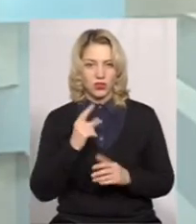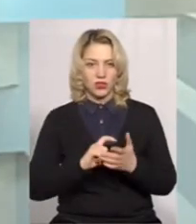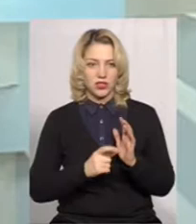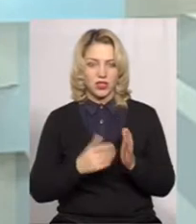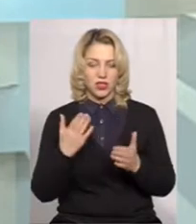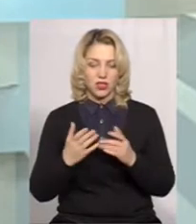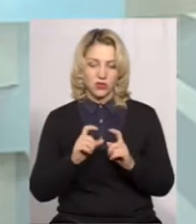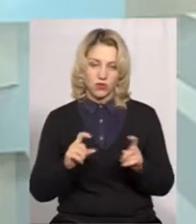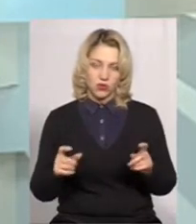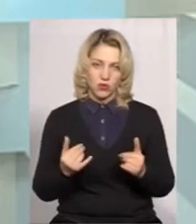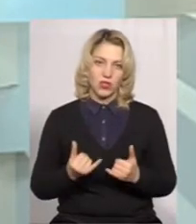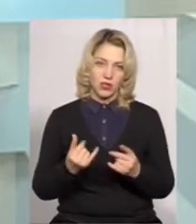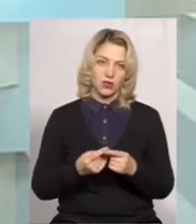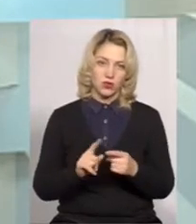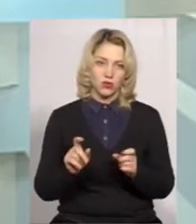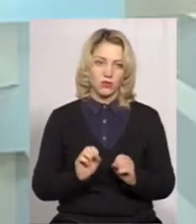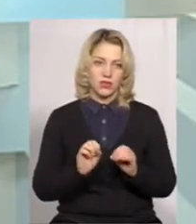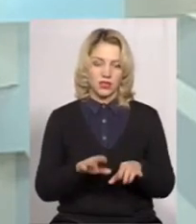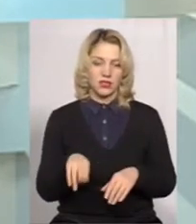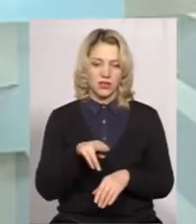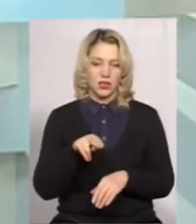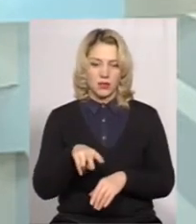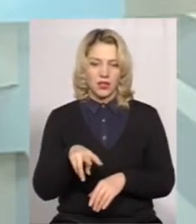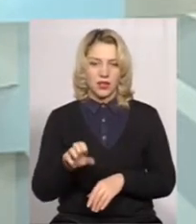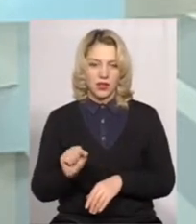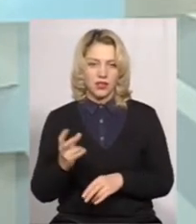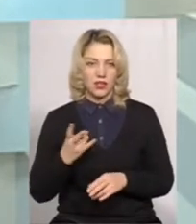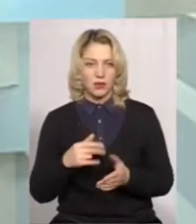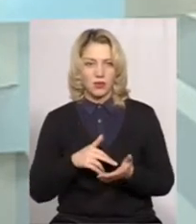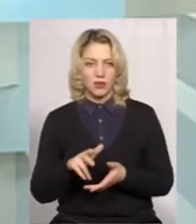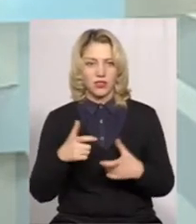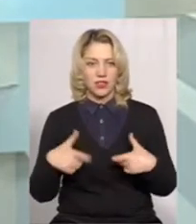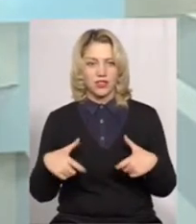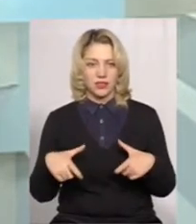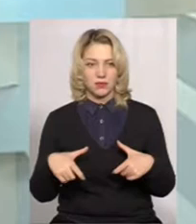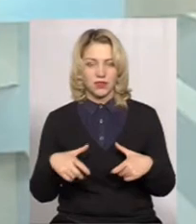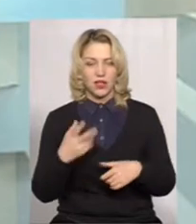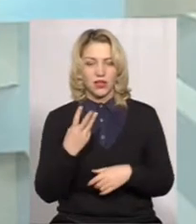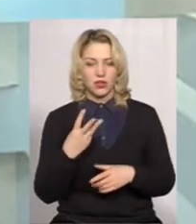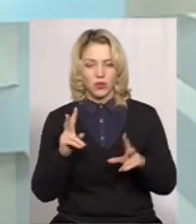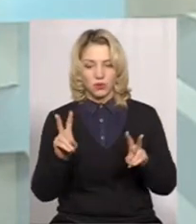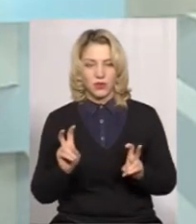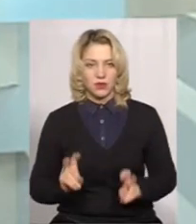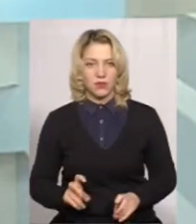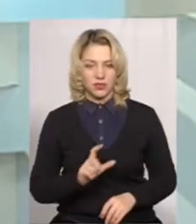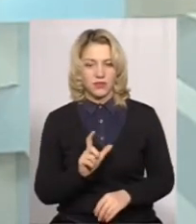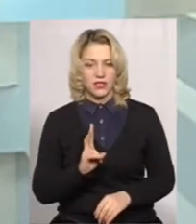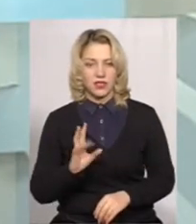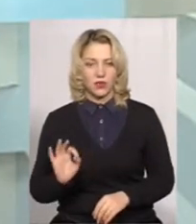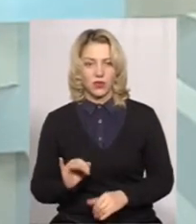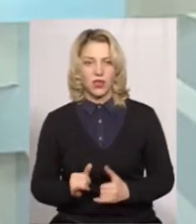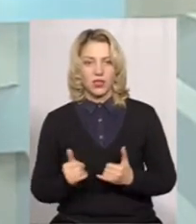для того, щоб скласти ДПА, треба пройти іспит з трьох предметів ЗНО,